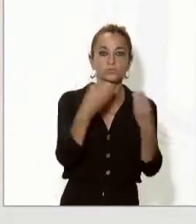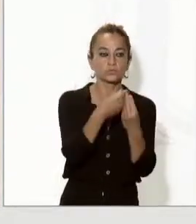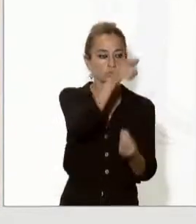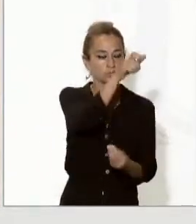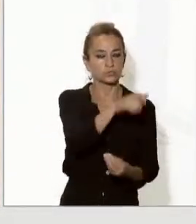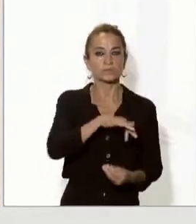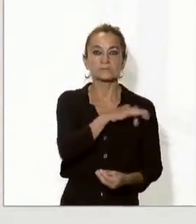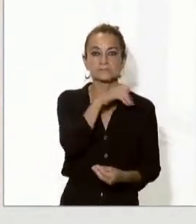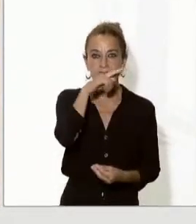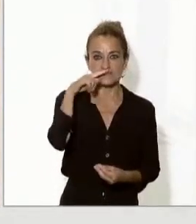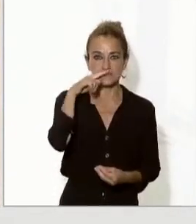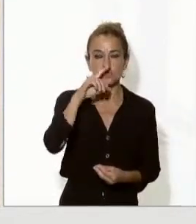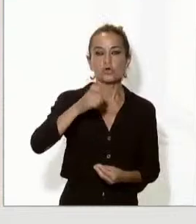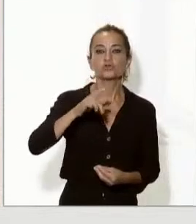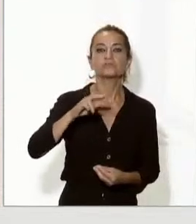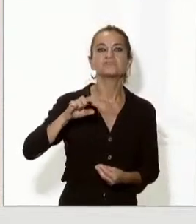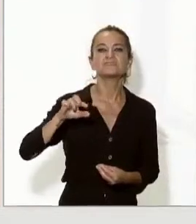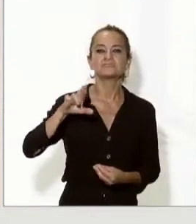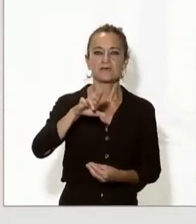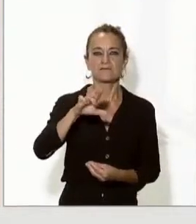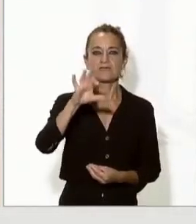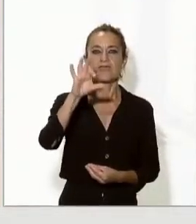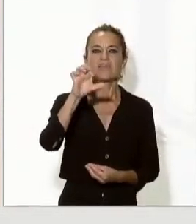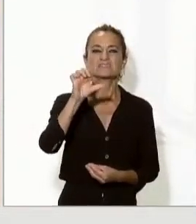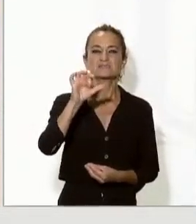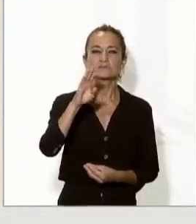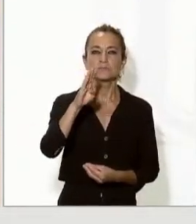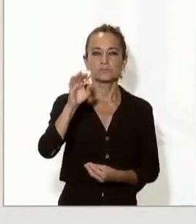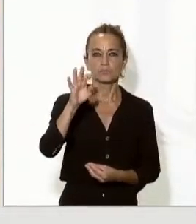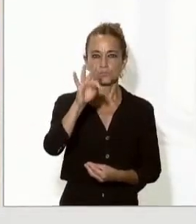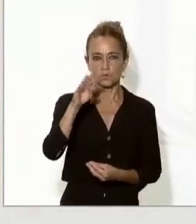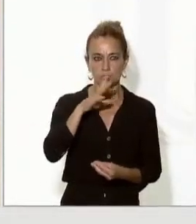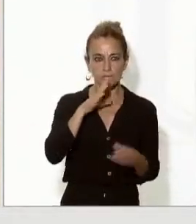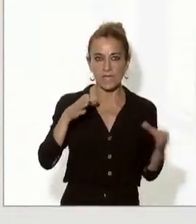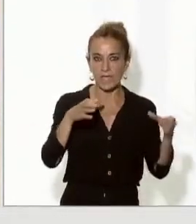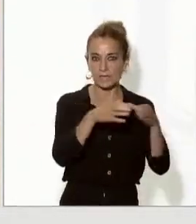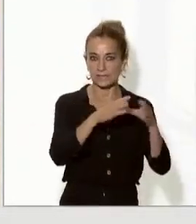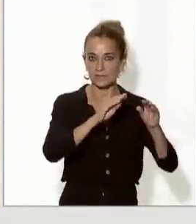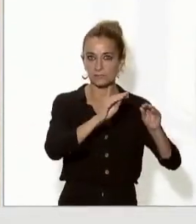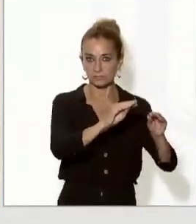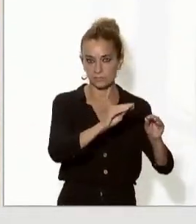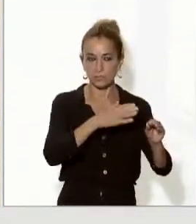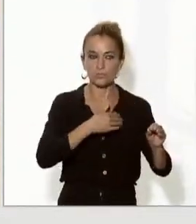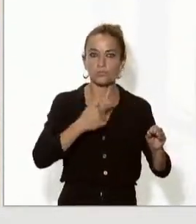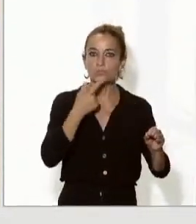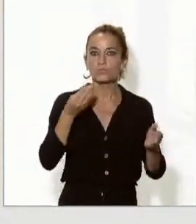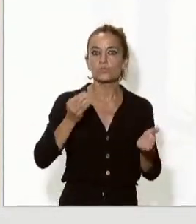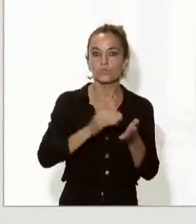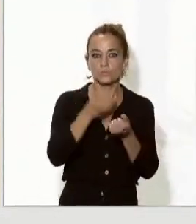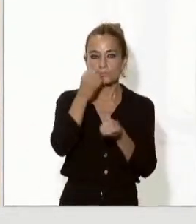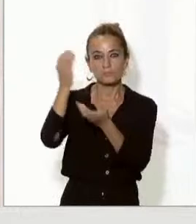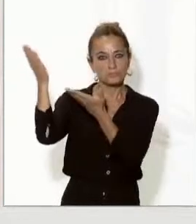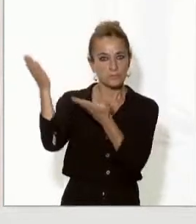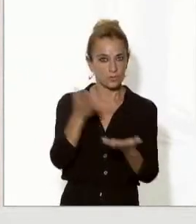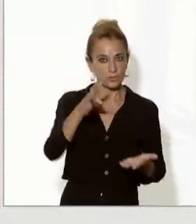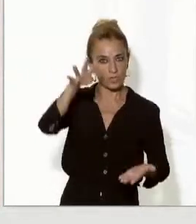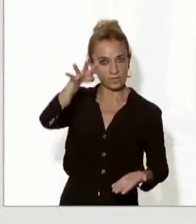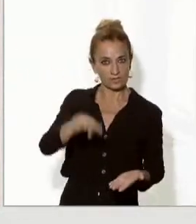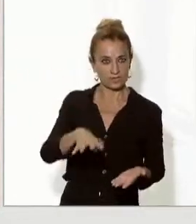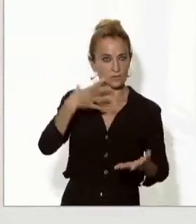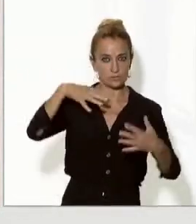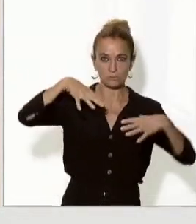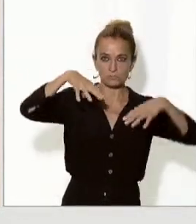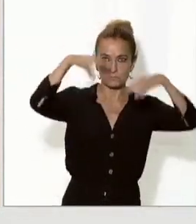Spot, cap de govern d'Andorra i tot el seu equip. Aquí vull donar una altra vegada la benvinguda a Catalunya i al Palau de la Generalitat